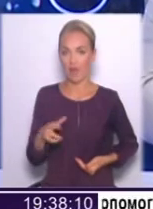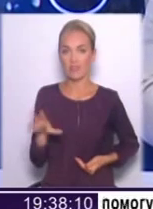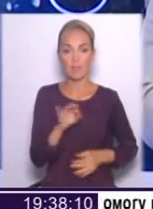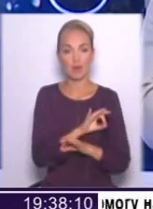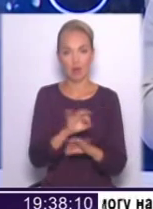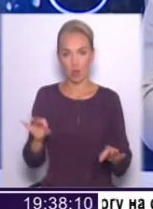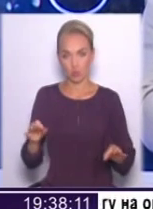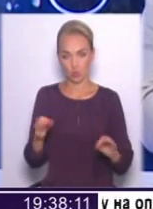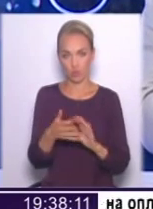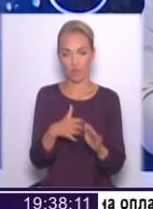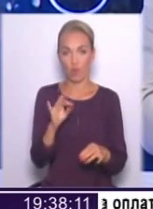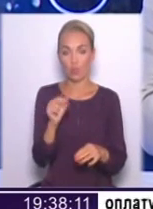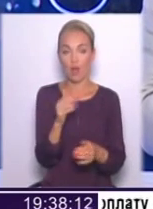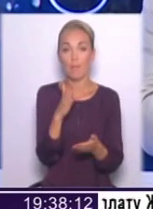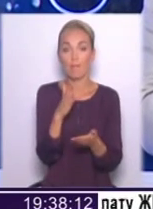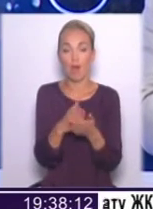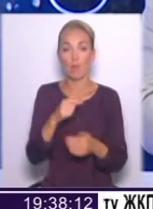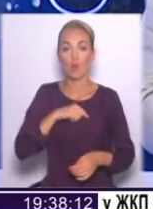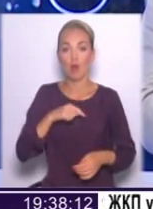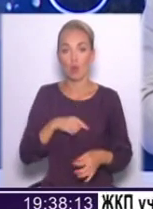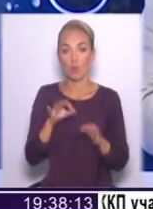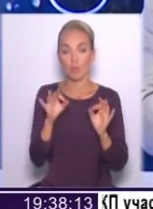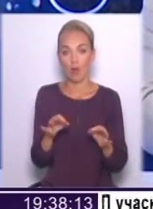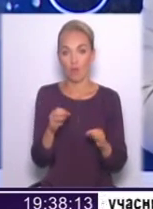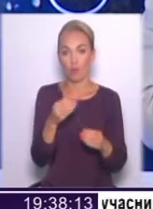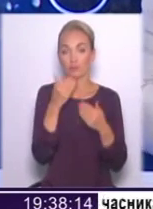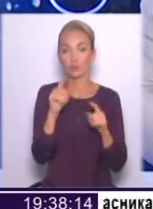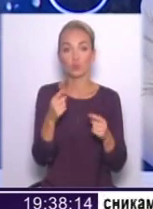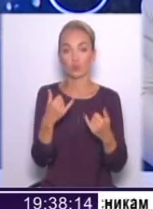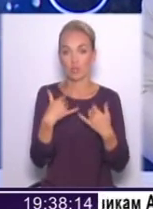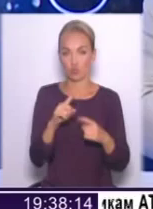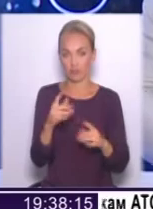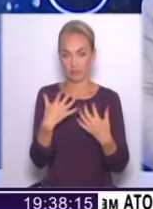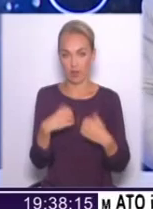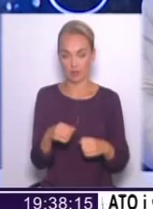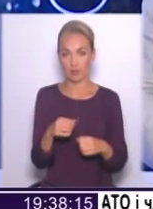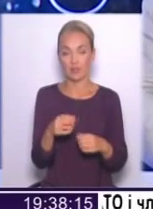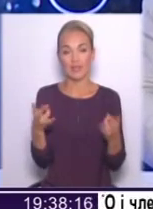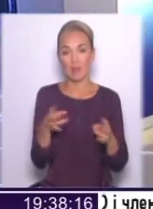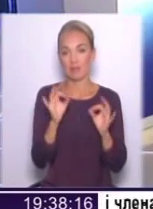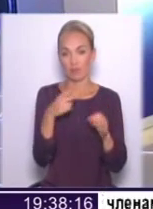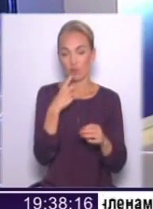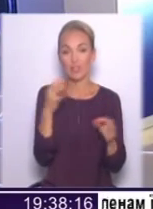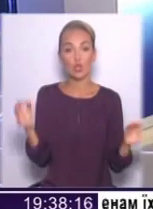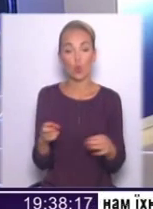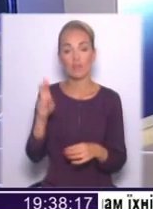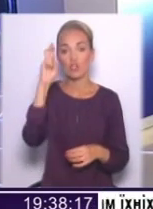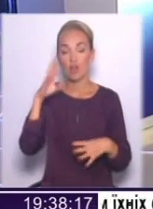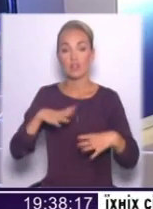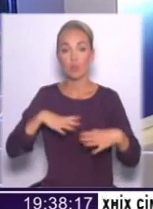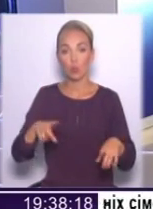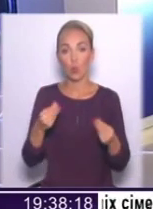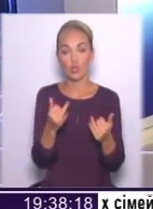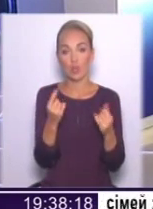вона має моральне право зараз говорити про те, чому в нас щось відбираєте. Хоча насправді, ну, треба чесно говорити, ну, не було ніколи грошей в державі для того, щоб це виконати.